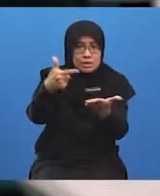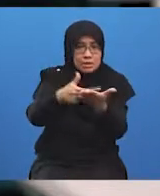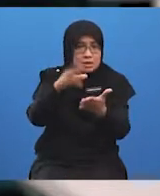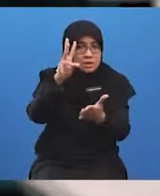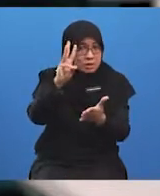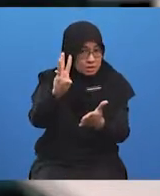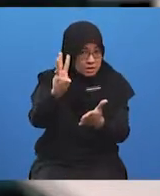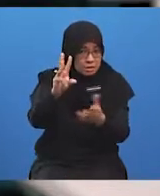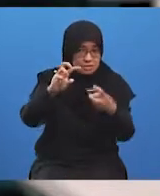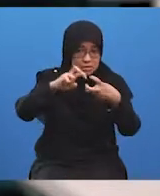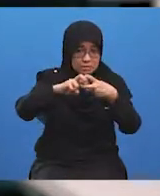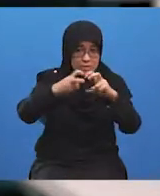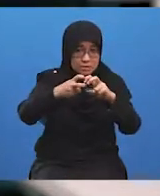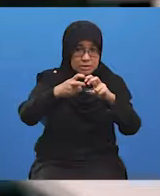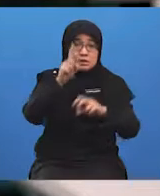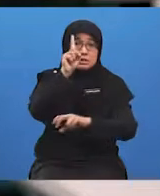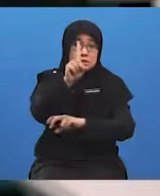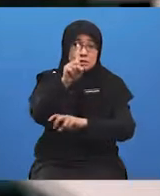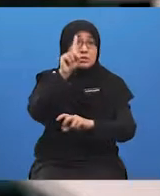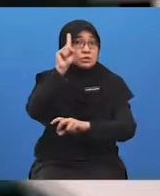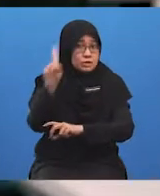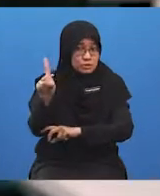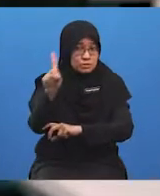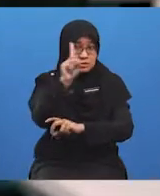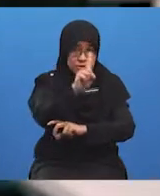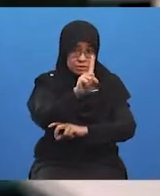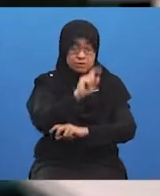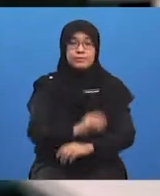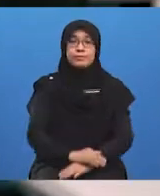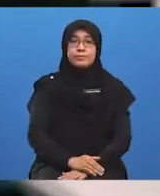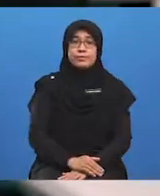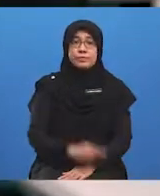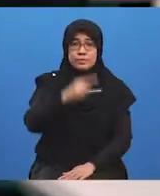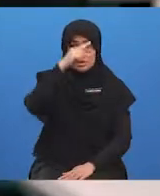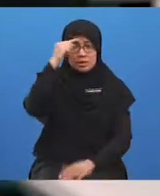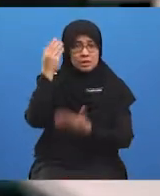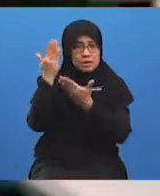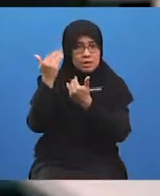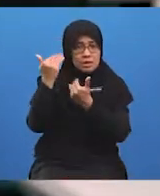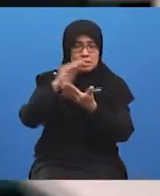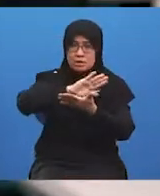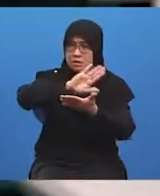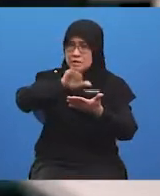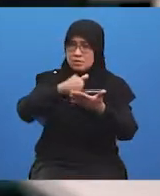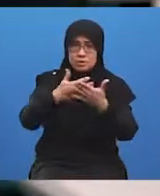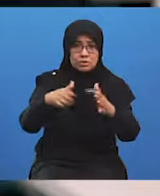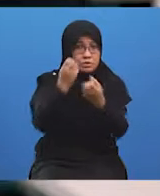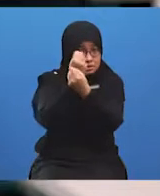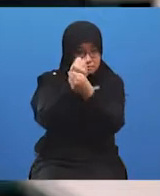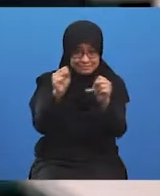secara satu per satu. Diharap semua pelajar sudah bersedia.